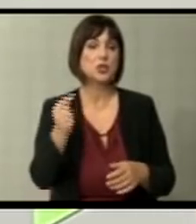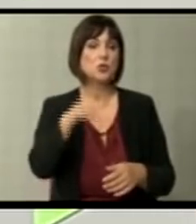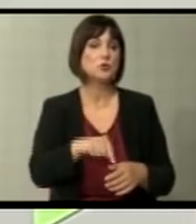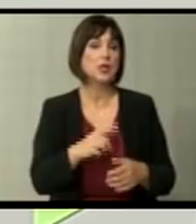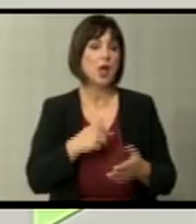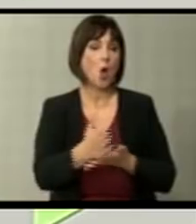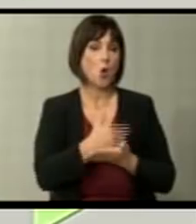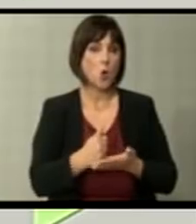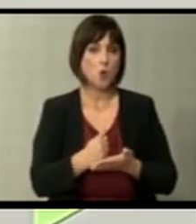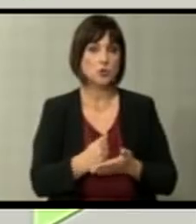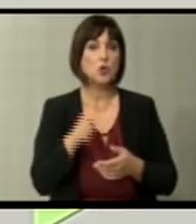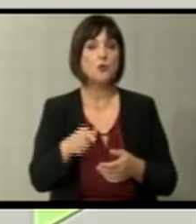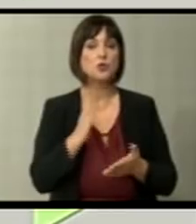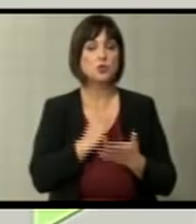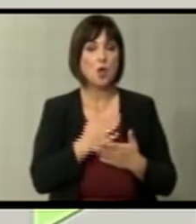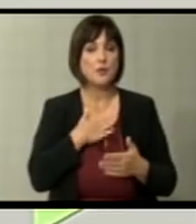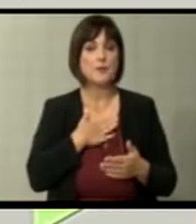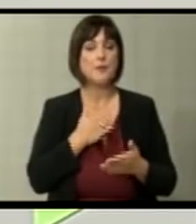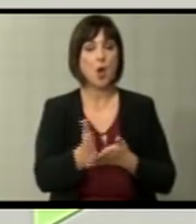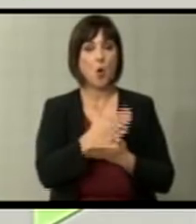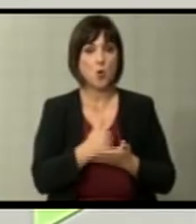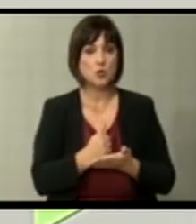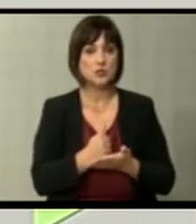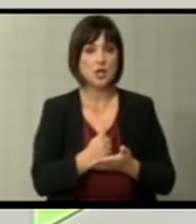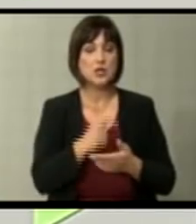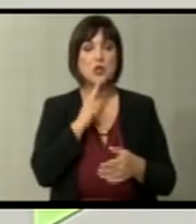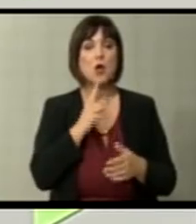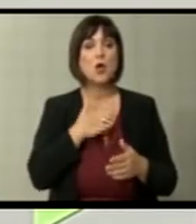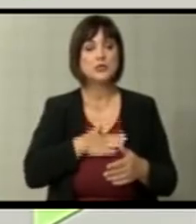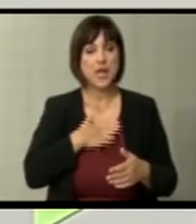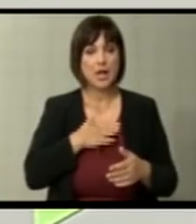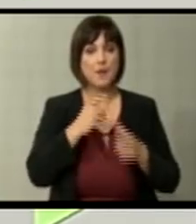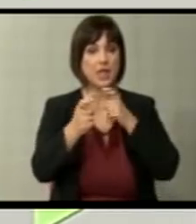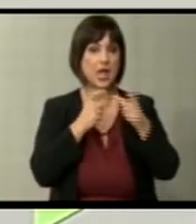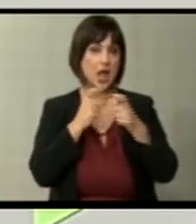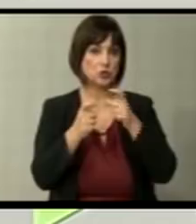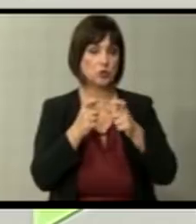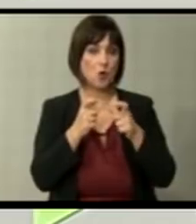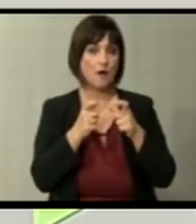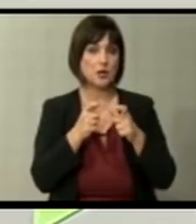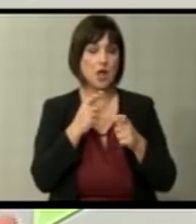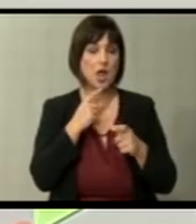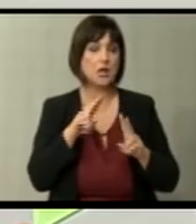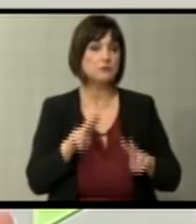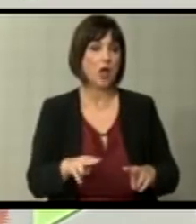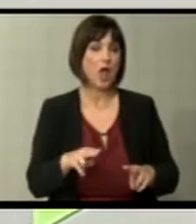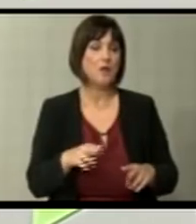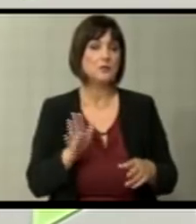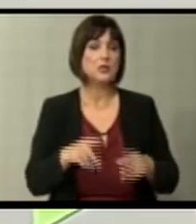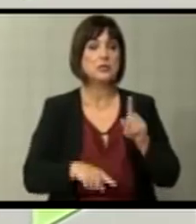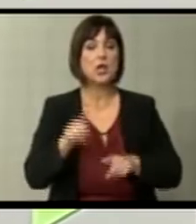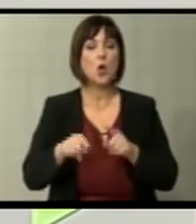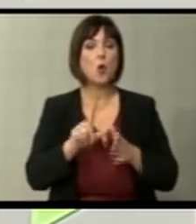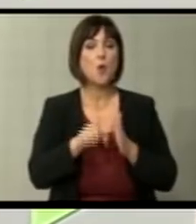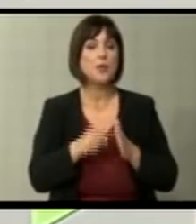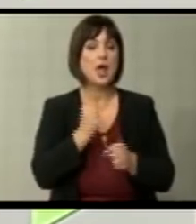некаква корист. Тоа што нас би ни носило корист и за која што би сакал да разговараме е реално за неколку